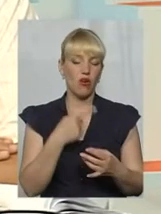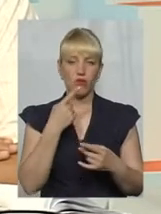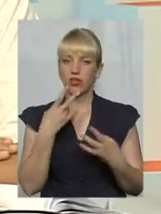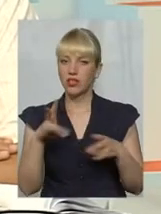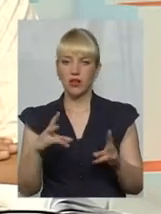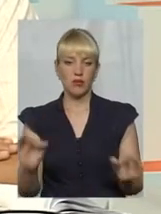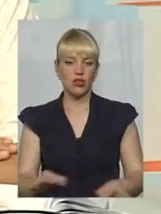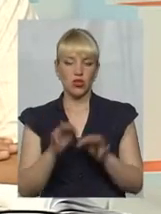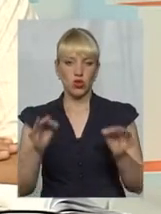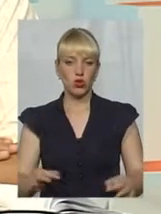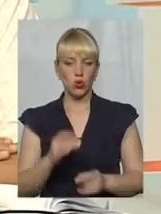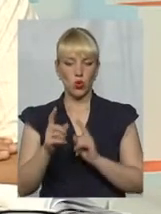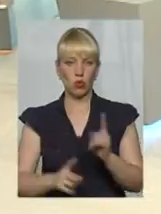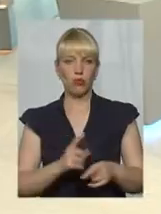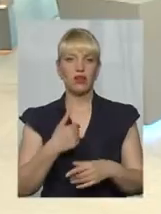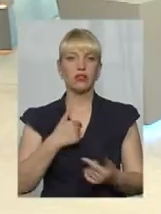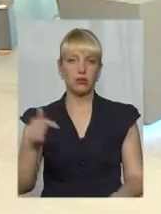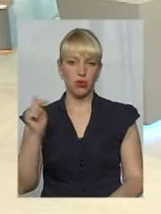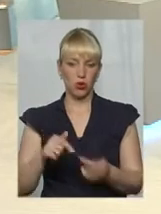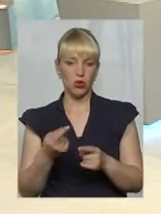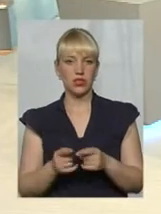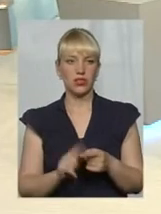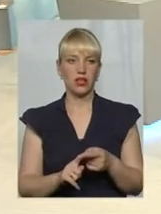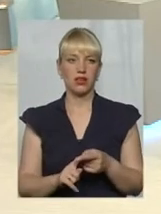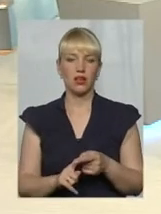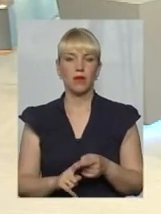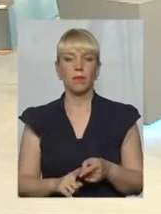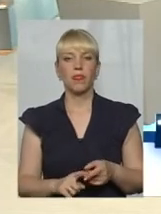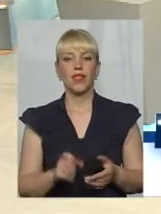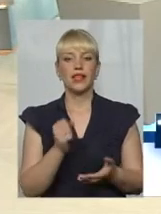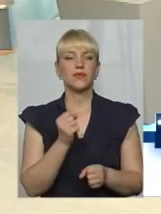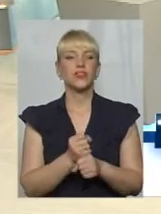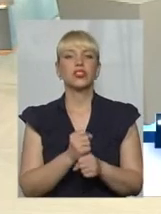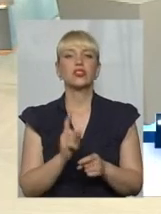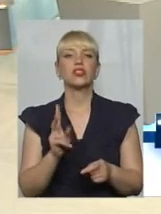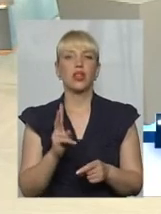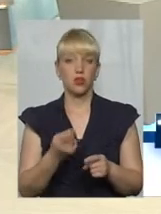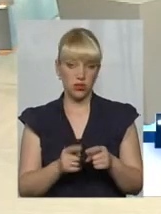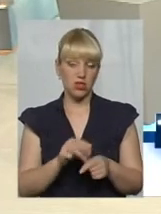треба міняти, нам це і підходить, або якогось іншого. Що означає діючий, який є? Діючий це жаль,